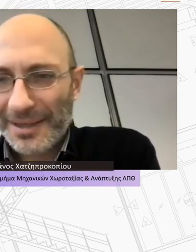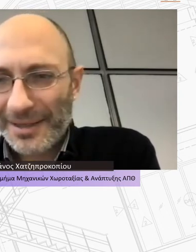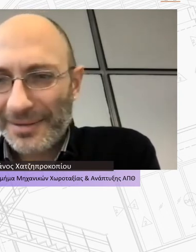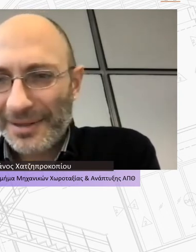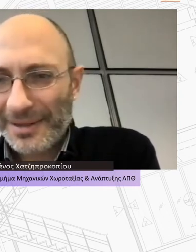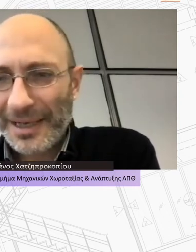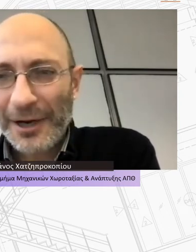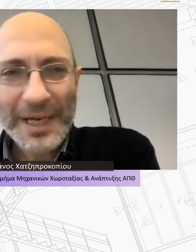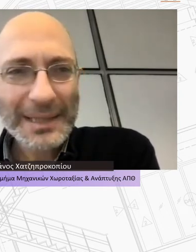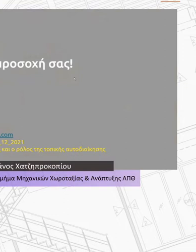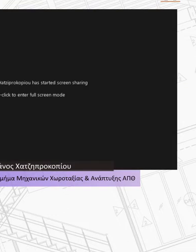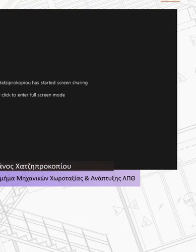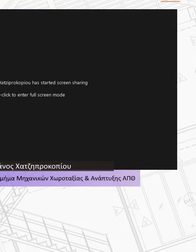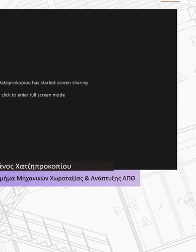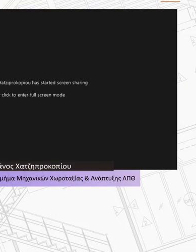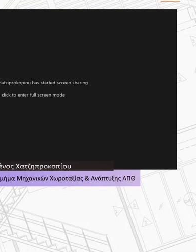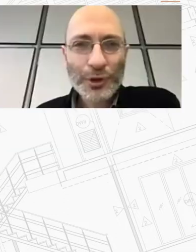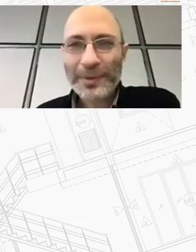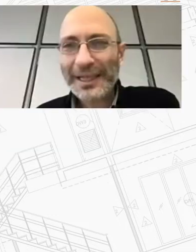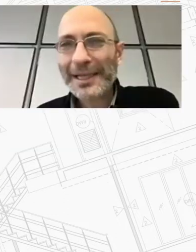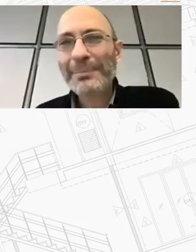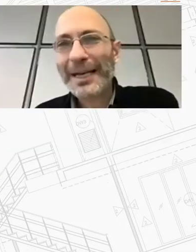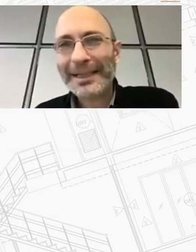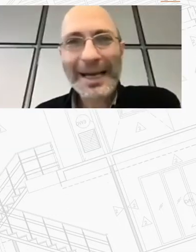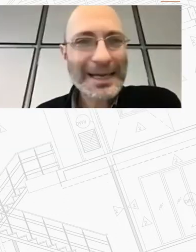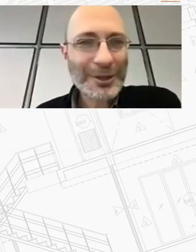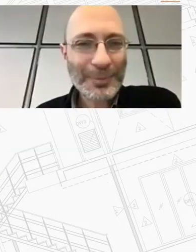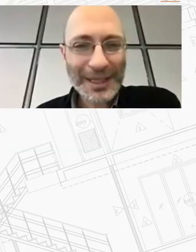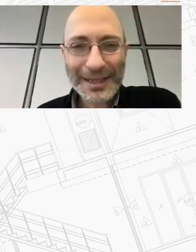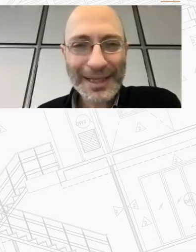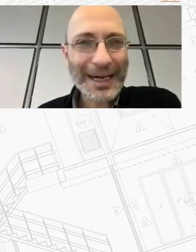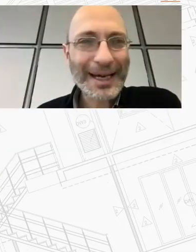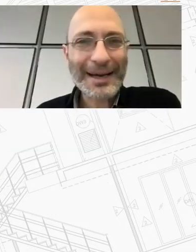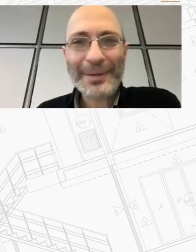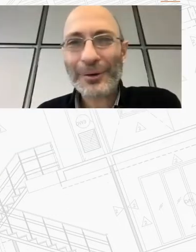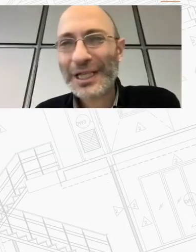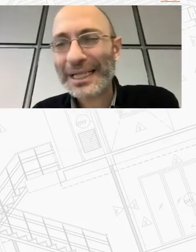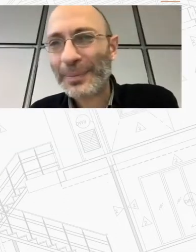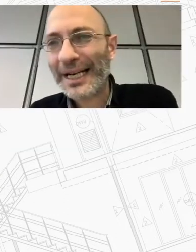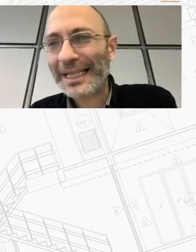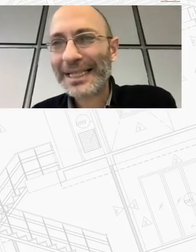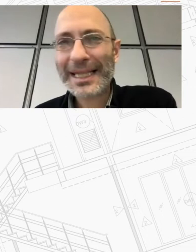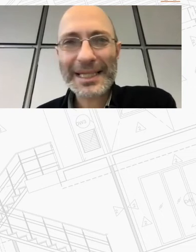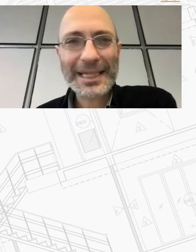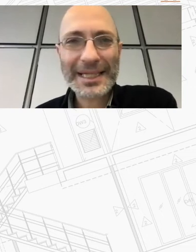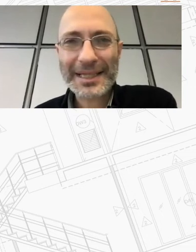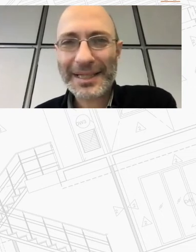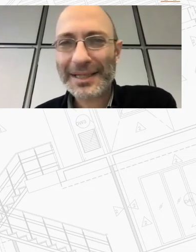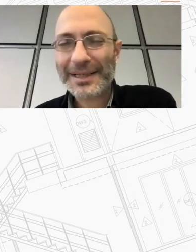θα κάνω μιας όσο πιο συνοπτική και επιλεκτικά συνοπτική θα έλεγα παρουσία στις μελέτες